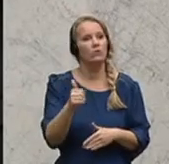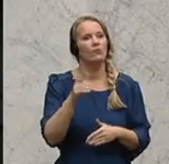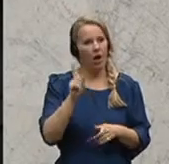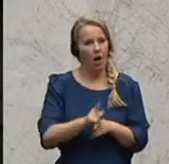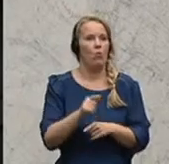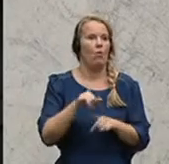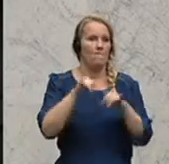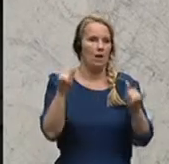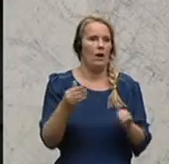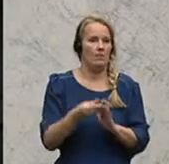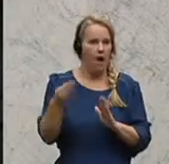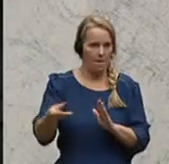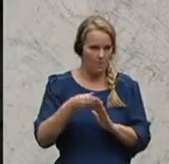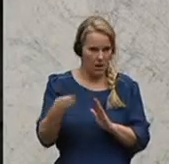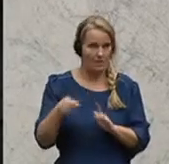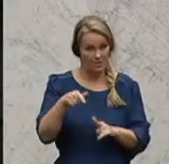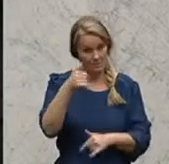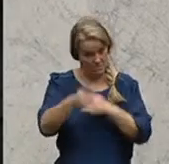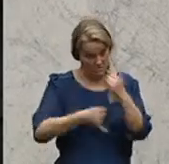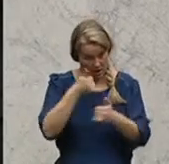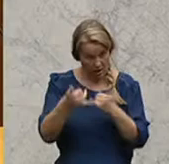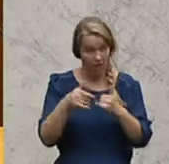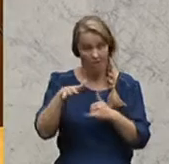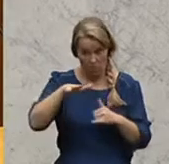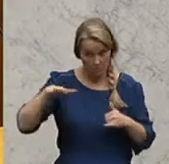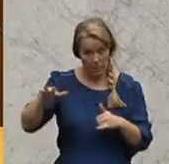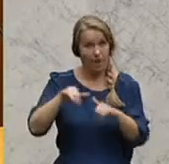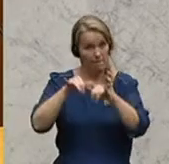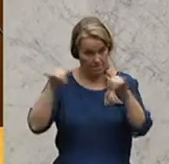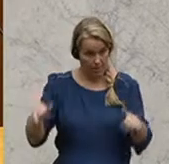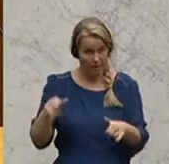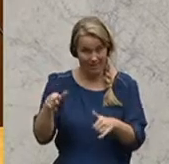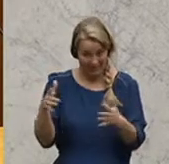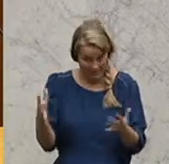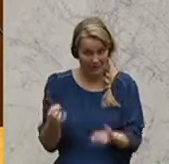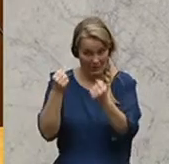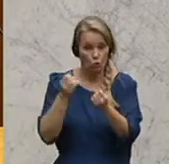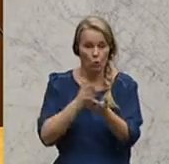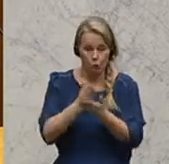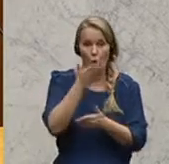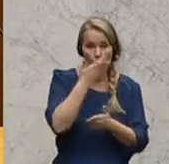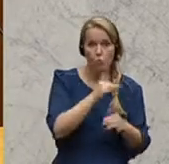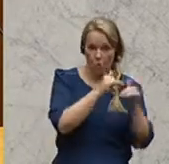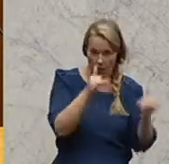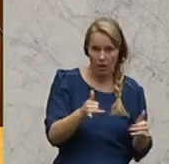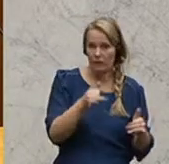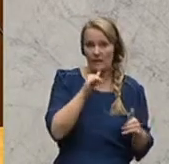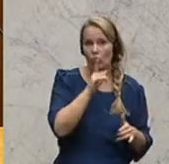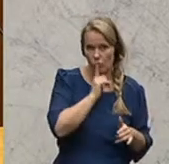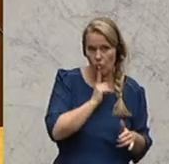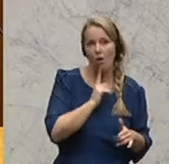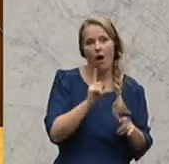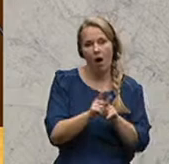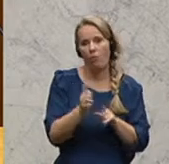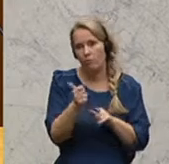Bankenabgabe haben, wo wir pro Jahr vom Sektor, der gerettet wurde, auch durch die Rettung der Hypo und nicht nur, sondern auch durch